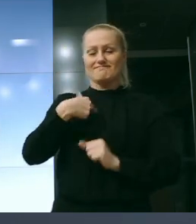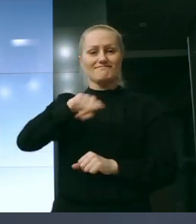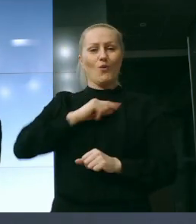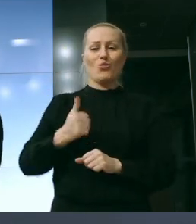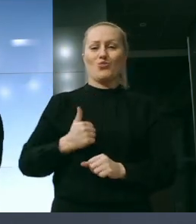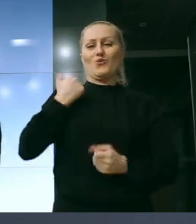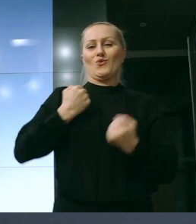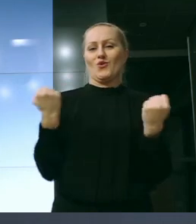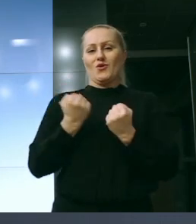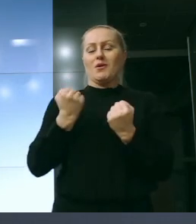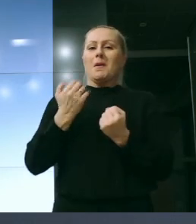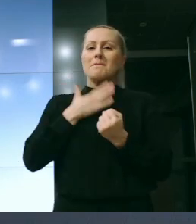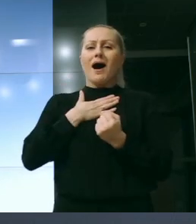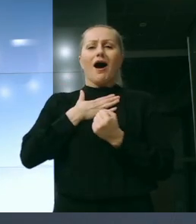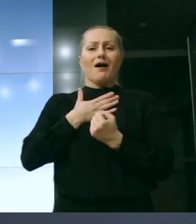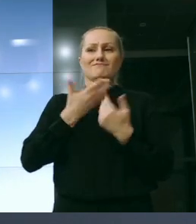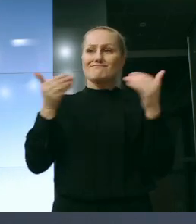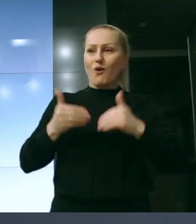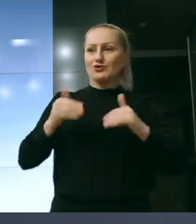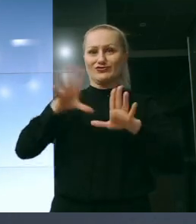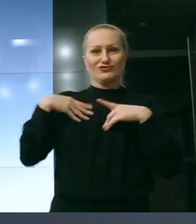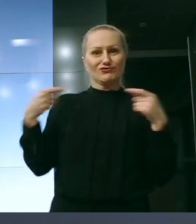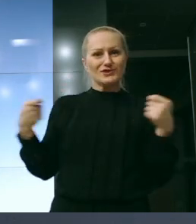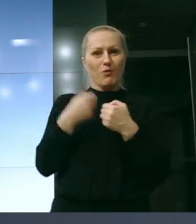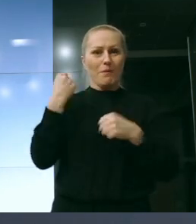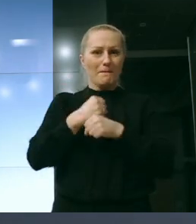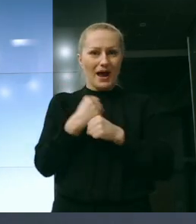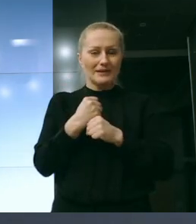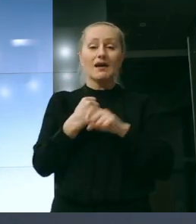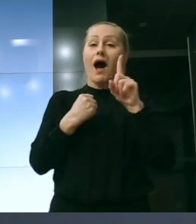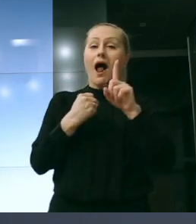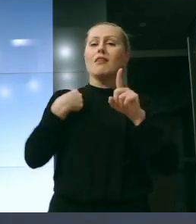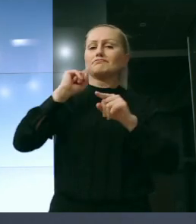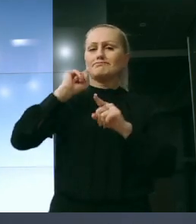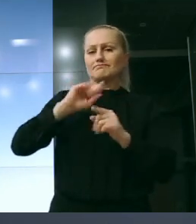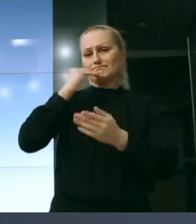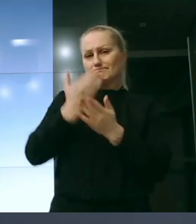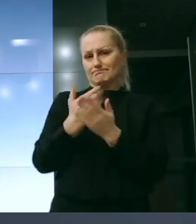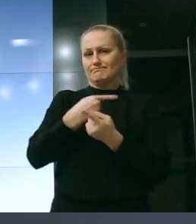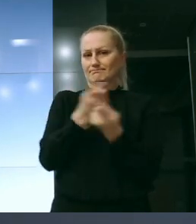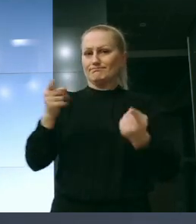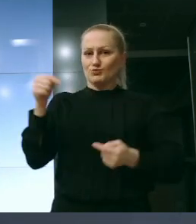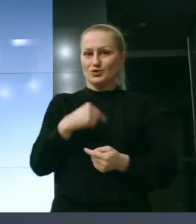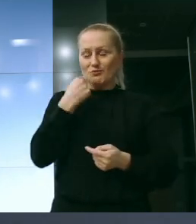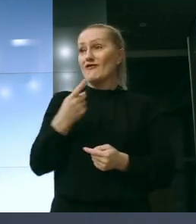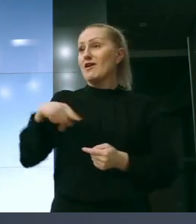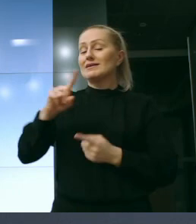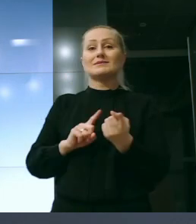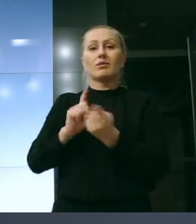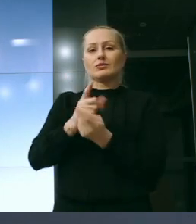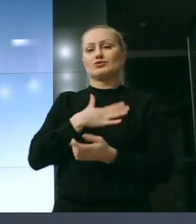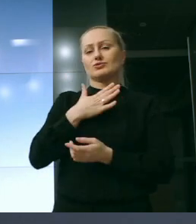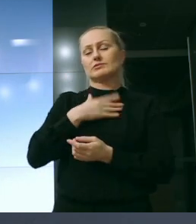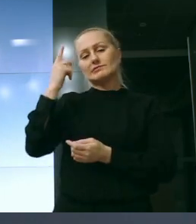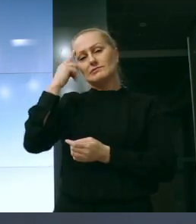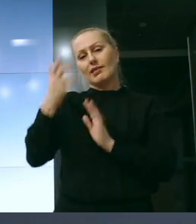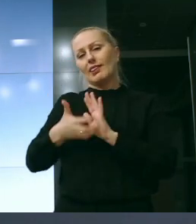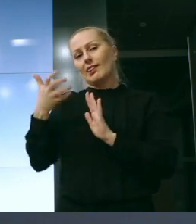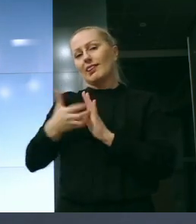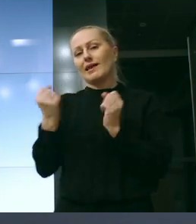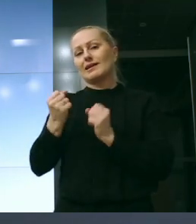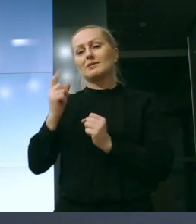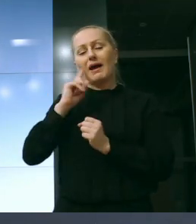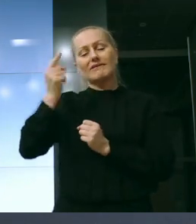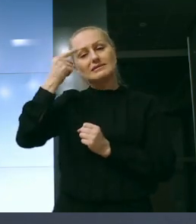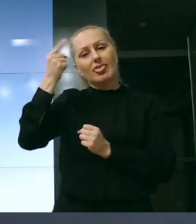taką możliwość współdziałania tutaj. Natomiast muszę powiedzieć Państwu, że dla mnie te spotkania są zawsze bardzo sentymentalne, bo jak się pamięta te 17